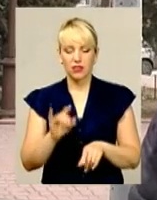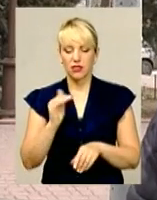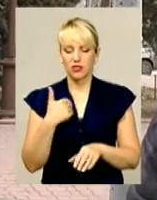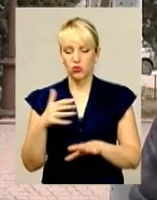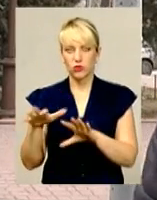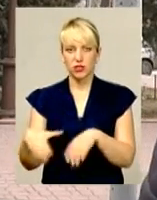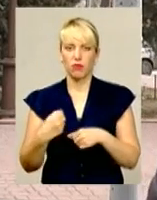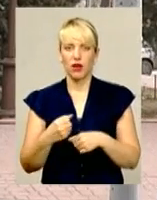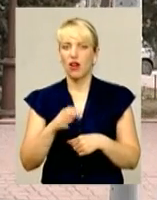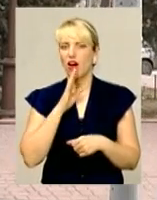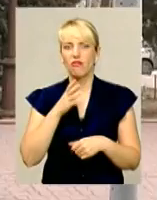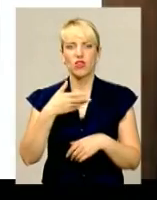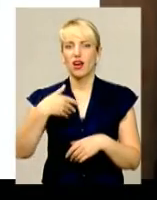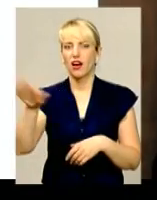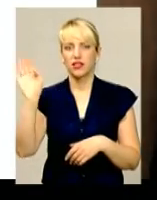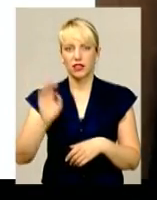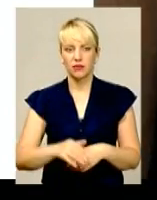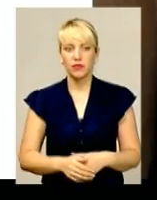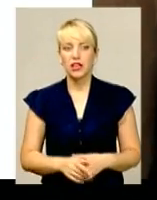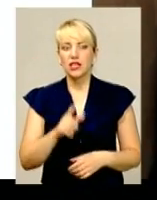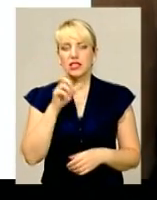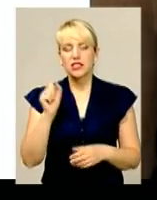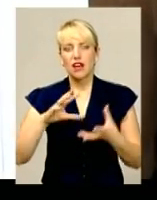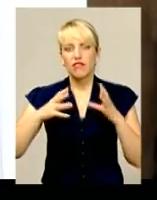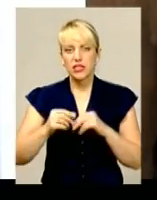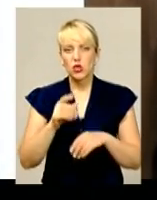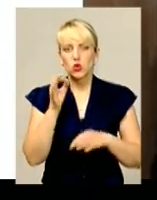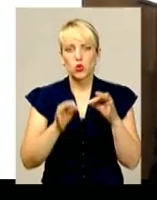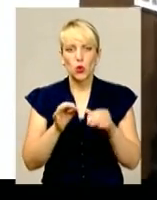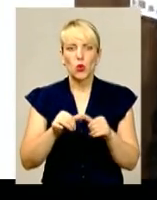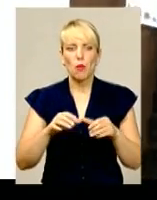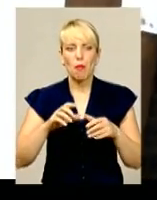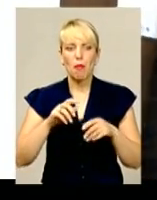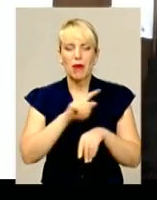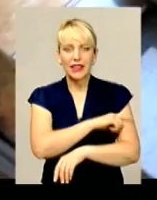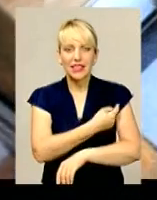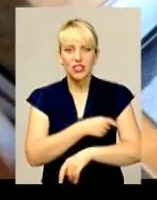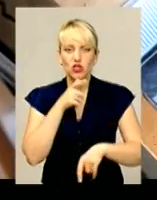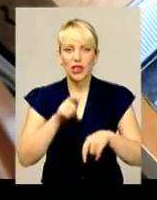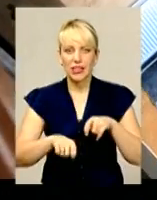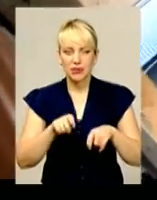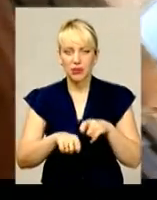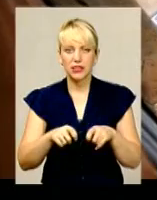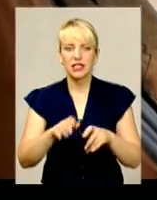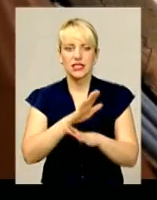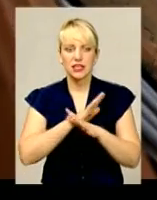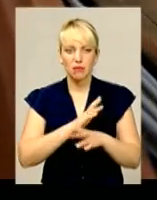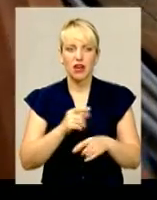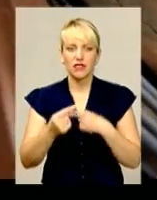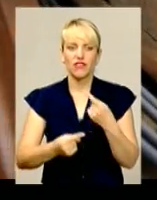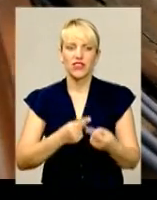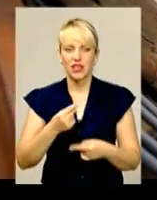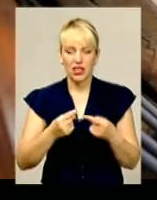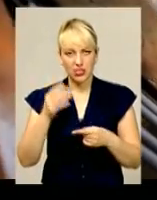мене, а вона куди хоче, туди йде. За висновками судово-медичної експертизи, смерть потерпілого настала внаслідок відкритої черепно